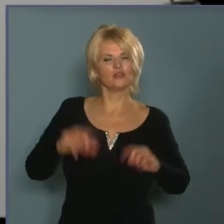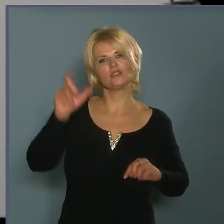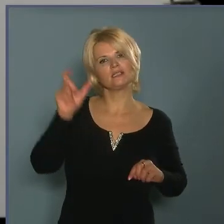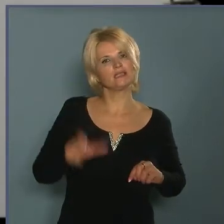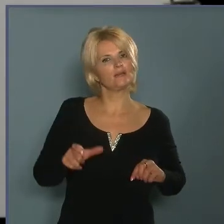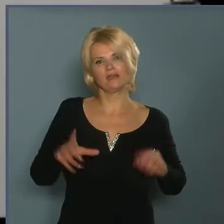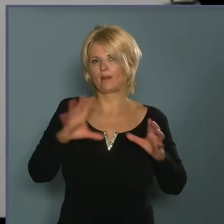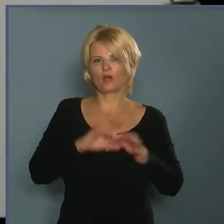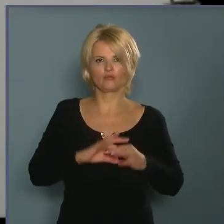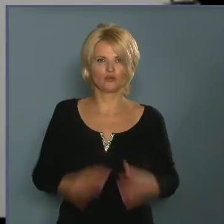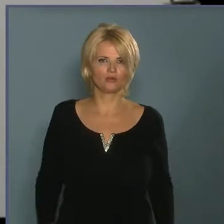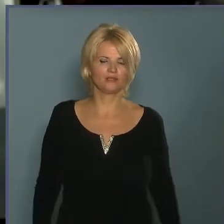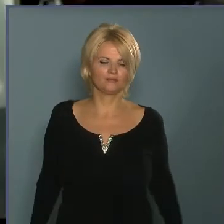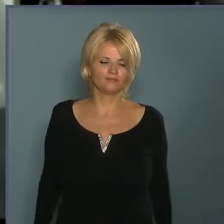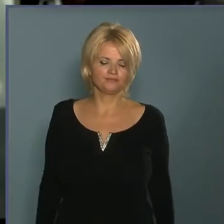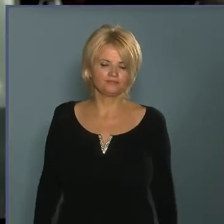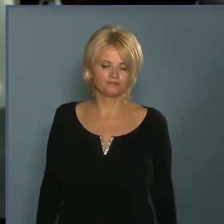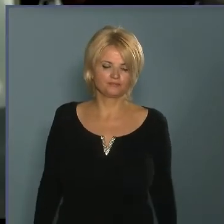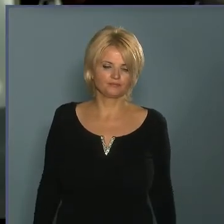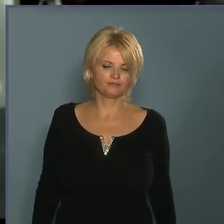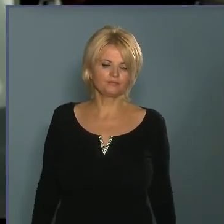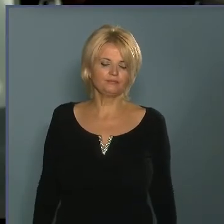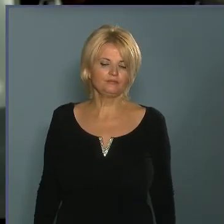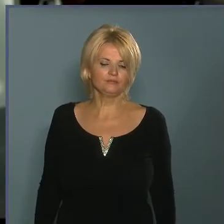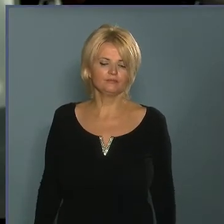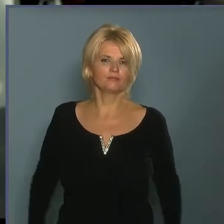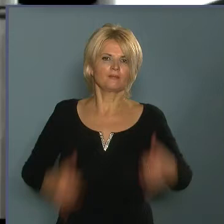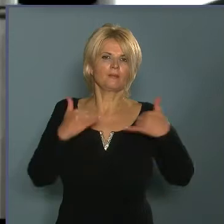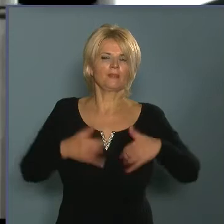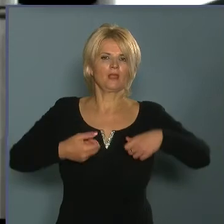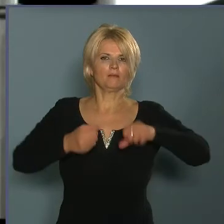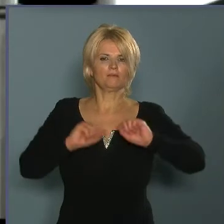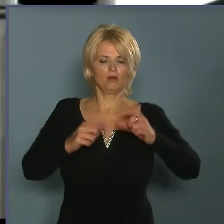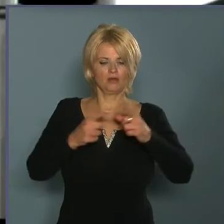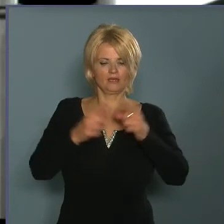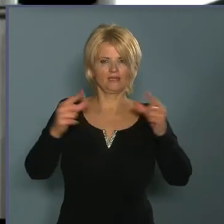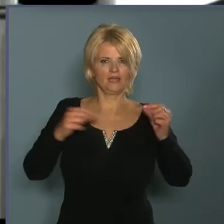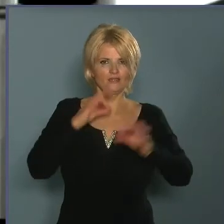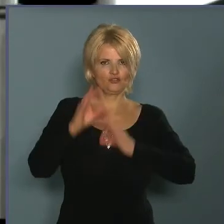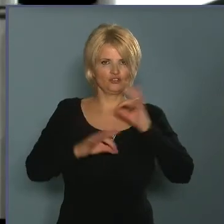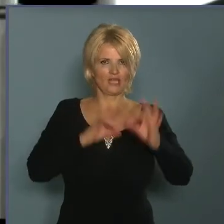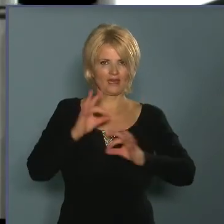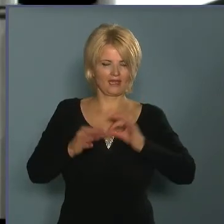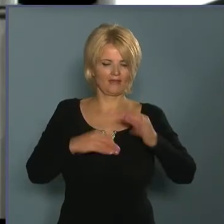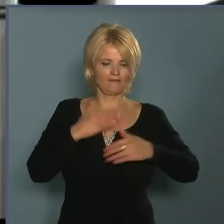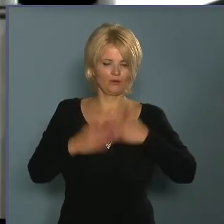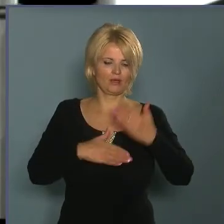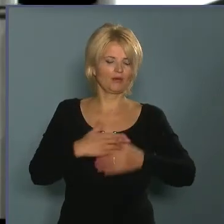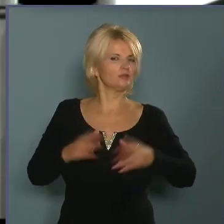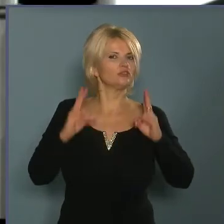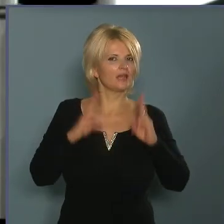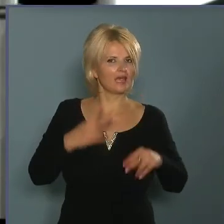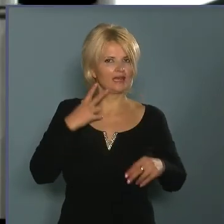közvetlenül hozzá. Gondolom mostanában, amikor banki egy csere is zajlik folyamatosan, még különösen érdemes